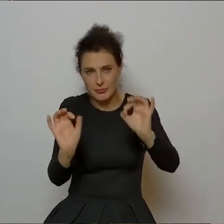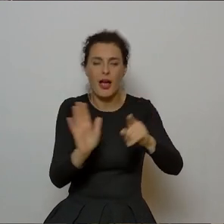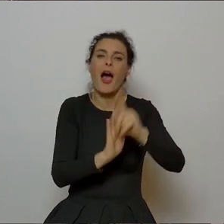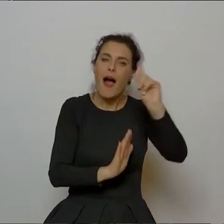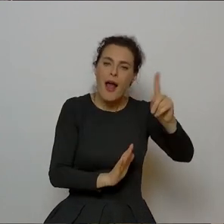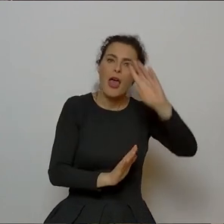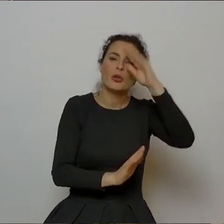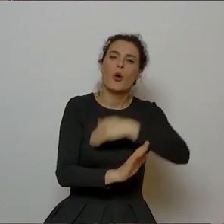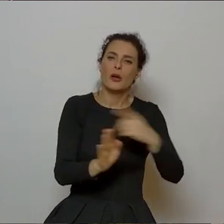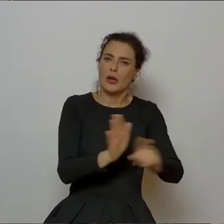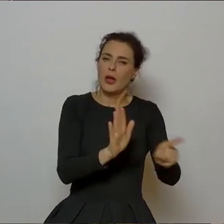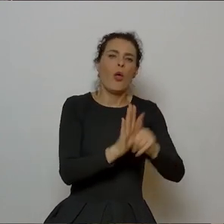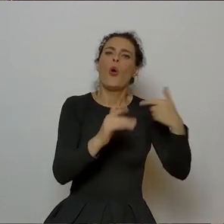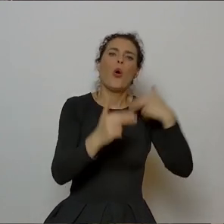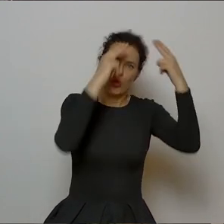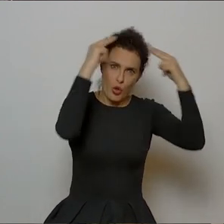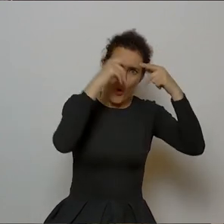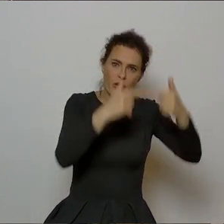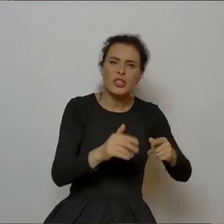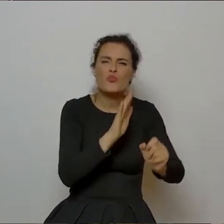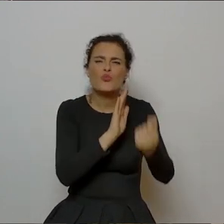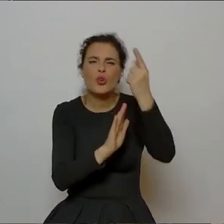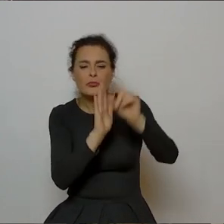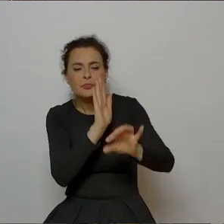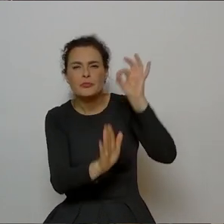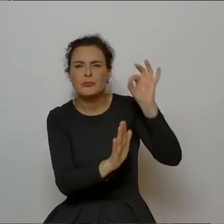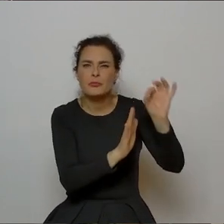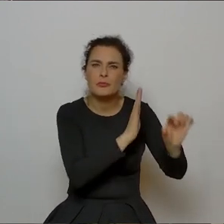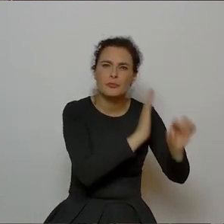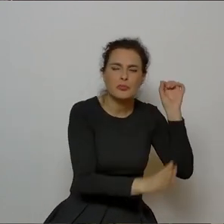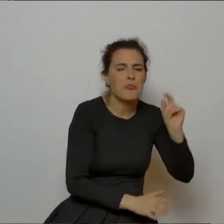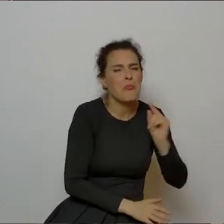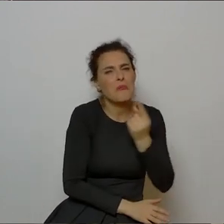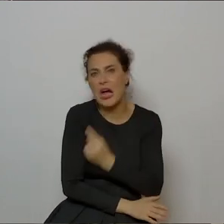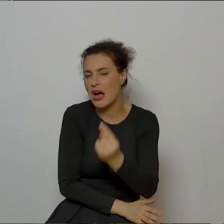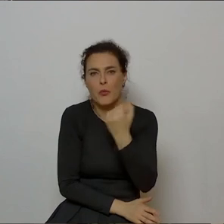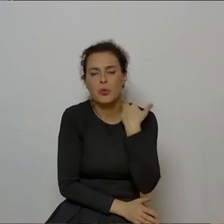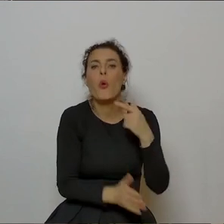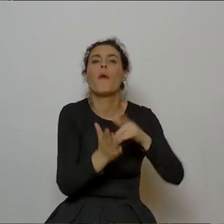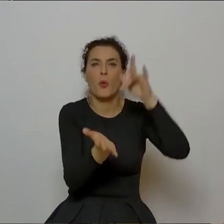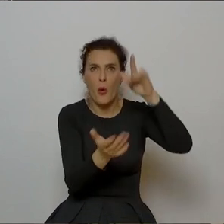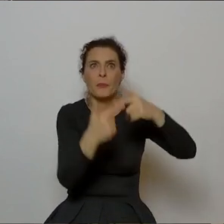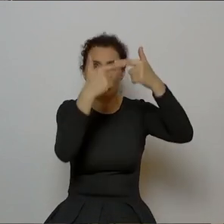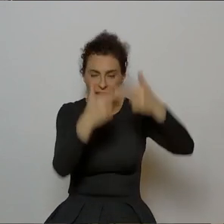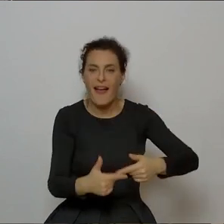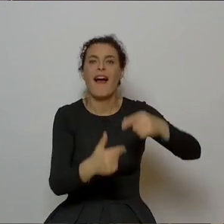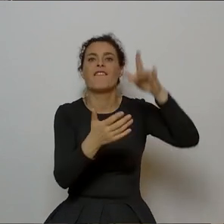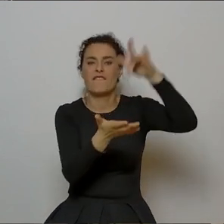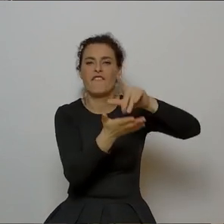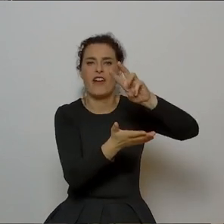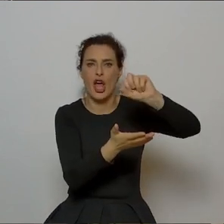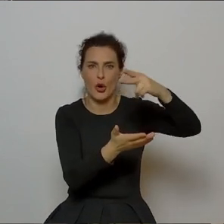ale tamte teksty Norwida były traktowane bardzo wybiórczo. Ja pamiętam, że owszem było w Weronie, w programie liceum,